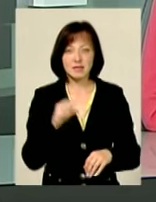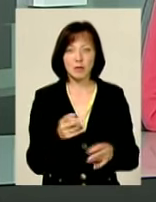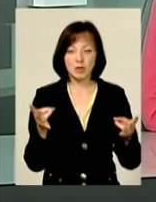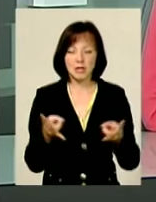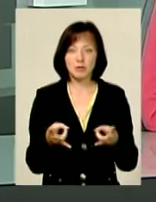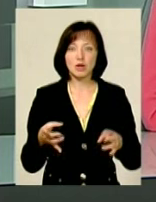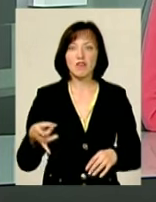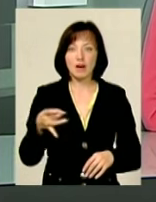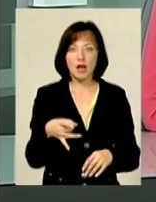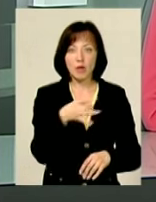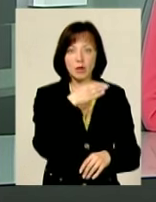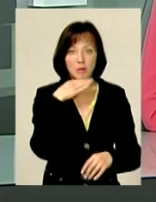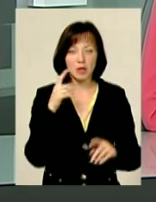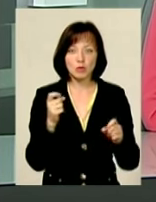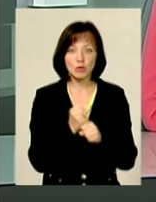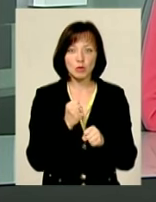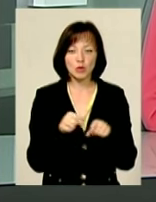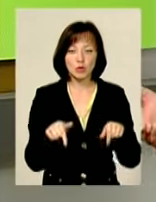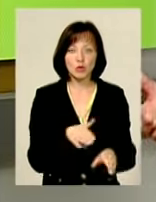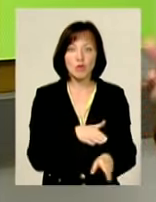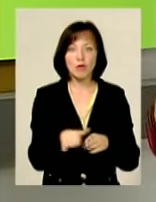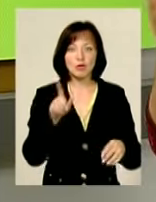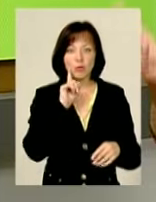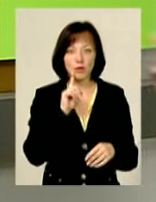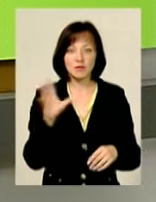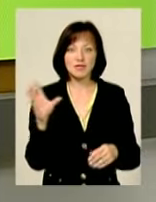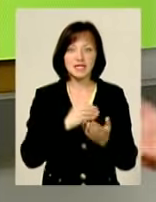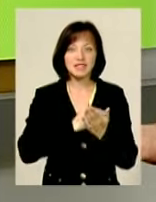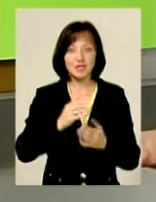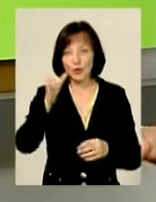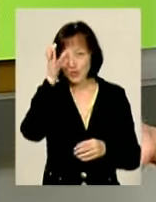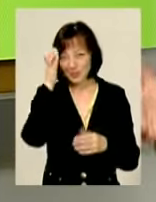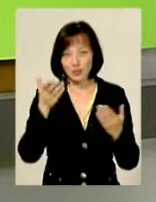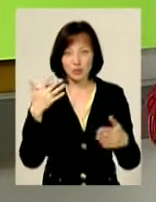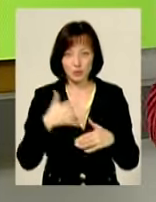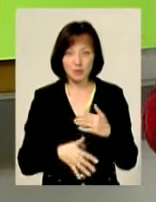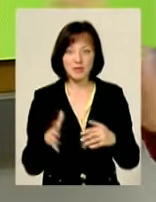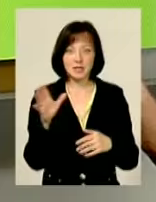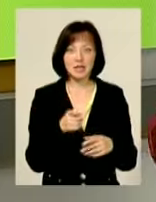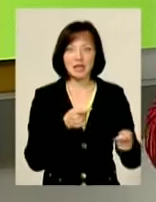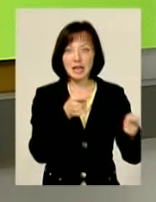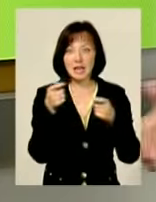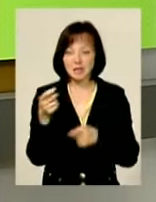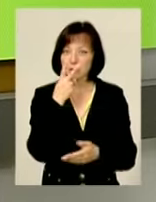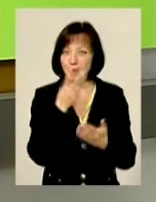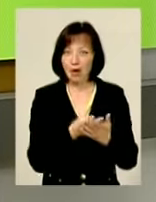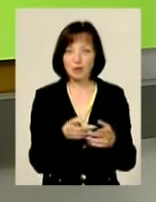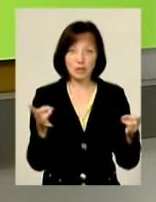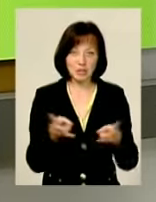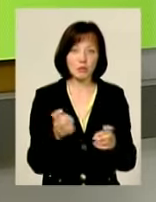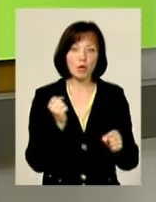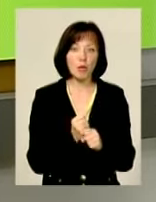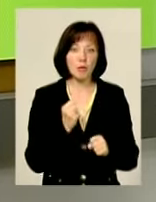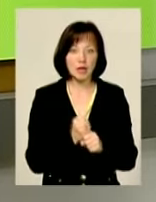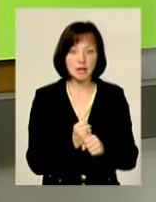регіонах багато чого робити, тому що тут є купа молоді, всі з вищою, всі вже їздять, всі бачать, що потрібно